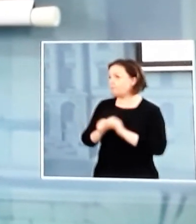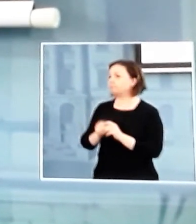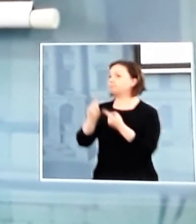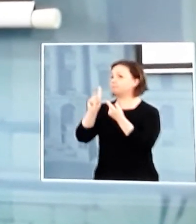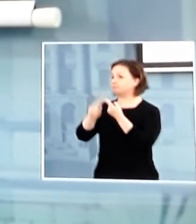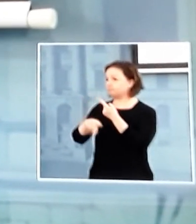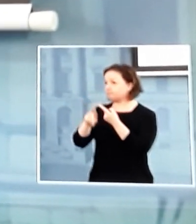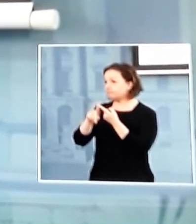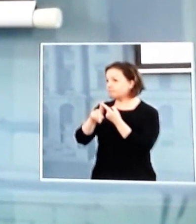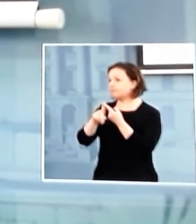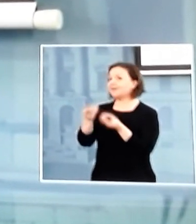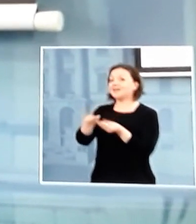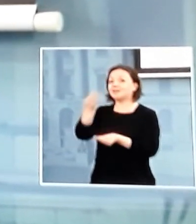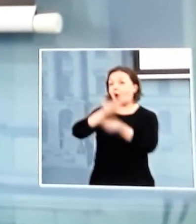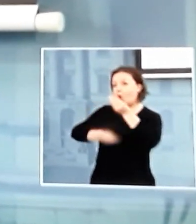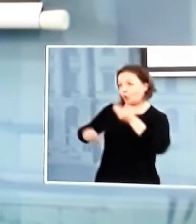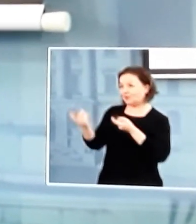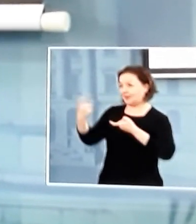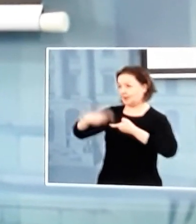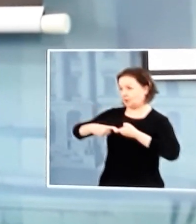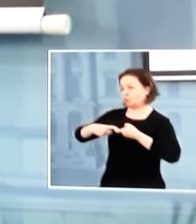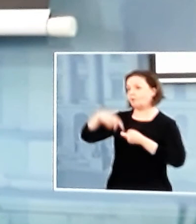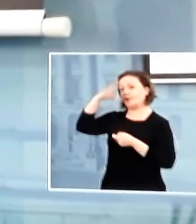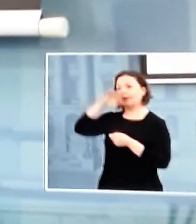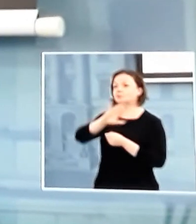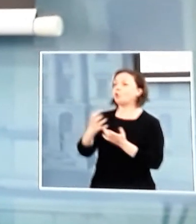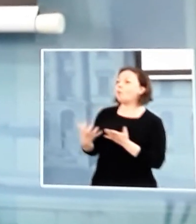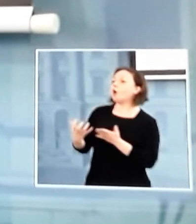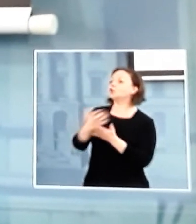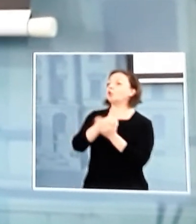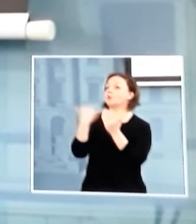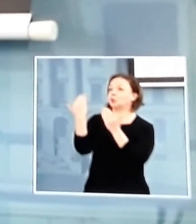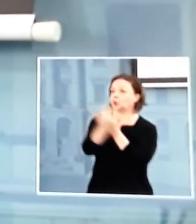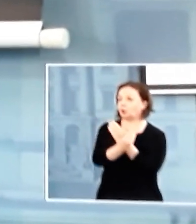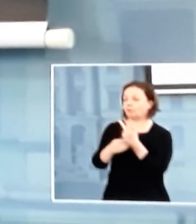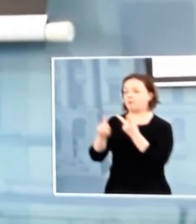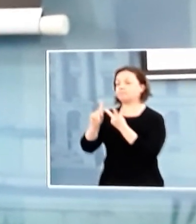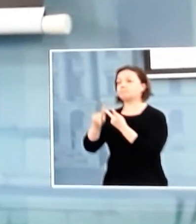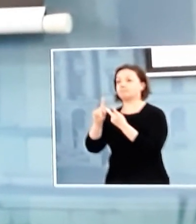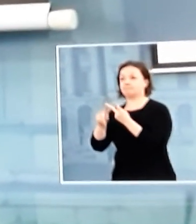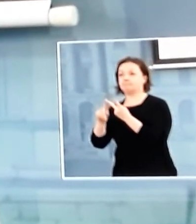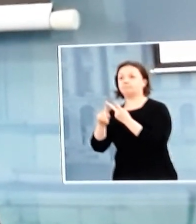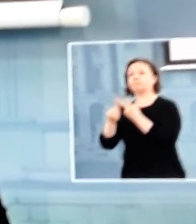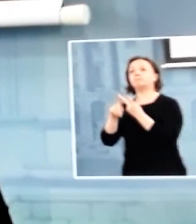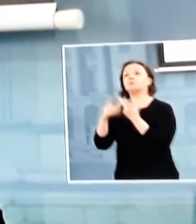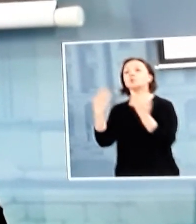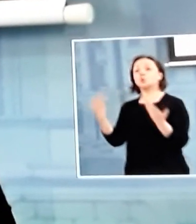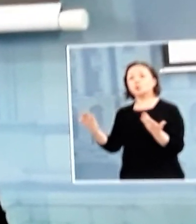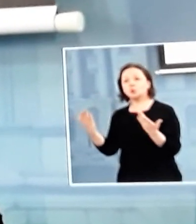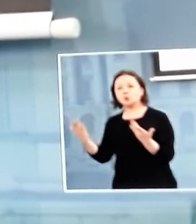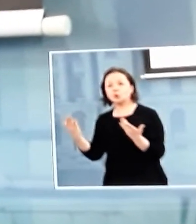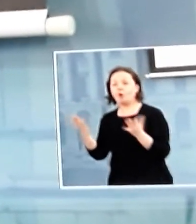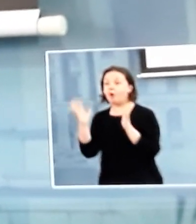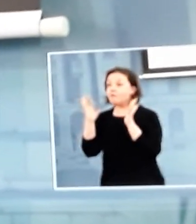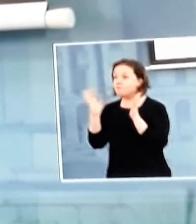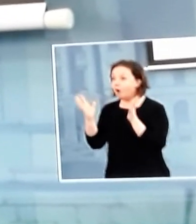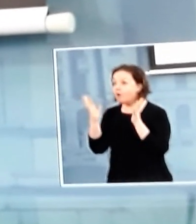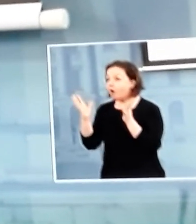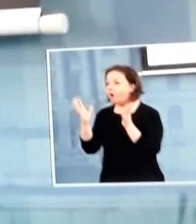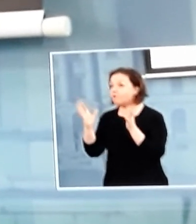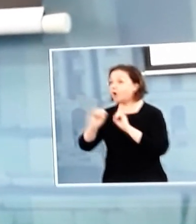liittyy tähän talouteen, ihmisten toimetulon turvaamiseen ja toinen liittyy siihen, että meillä on käsissämme tämä vakava